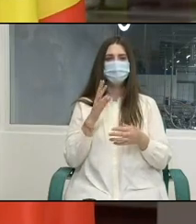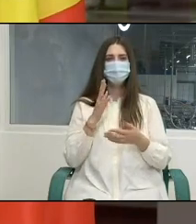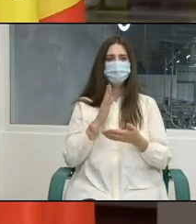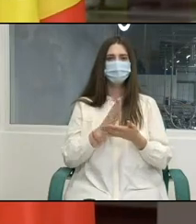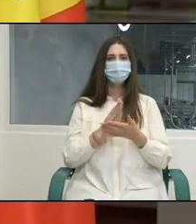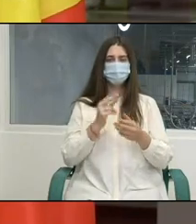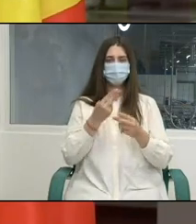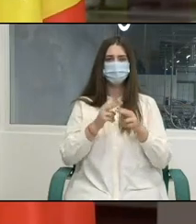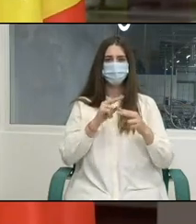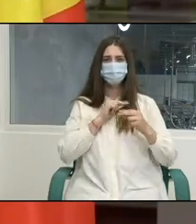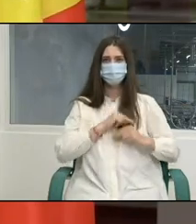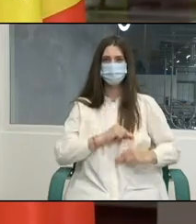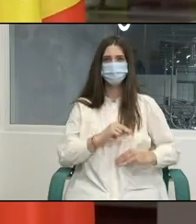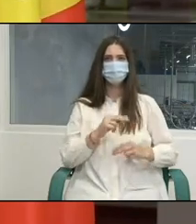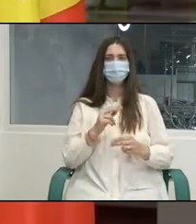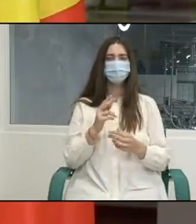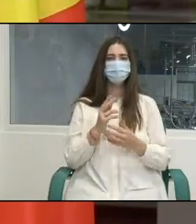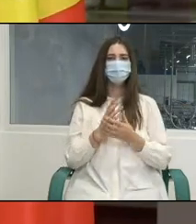ONU.